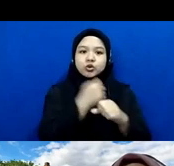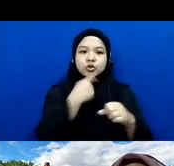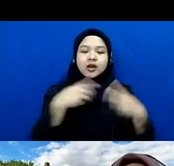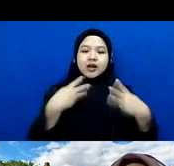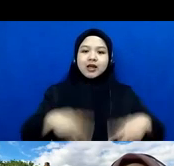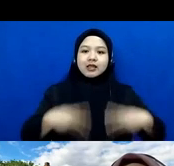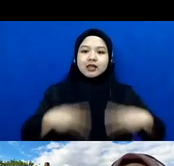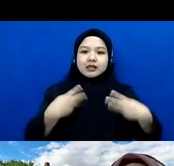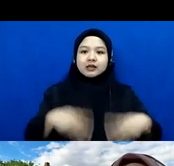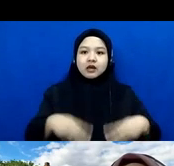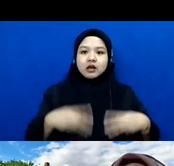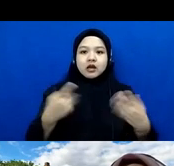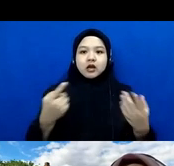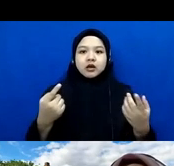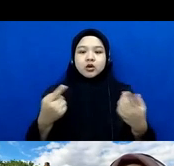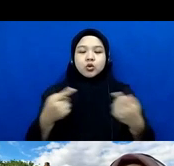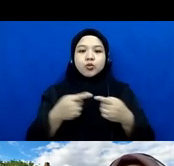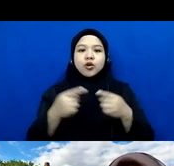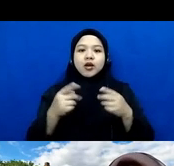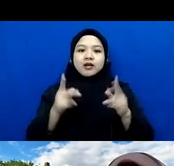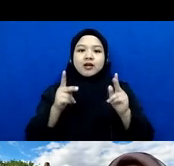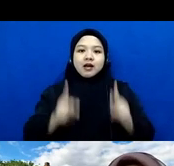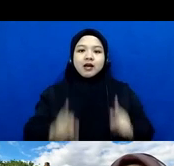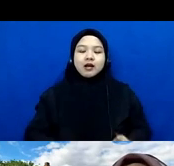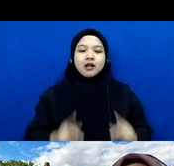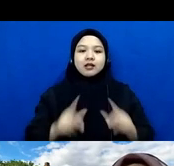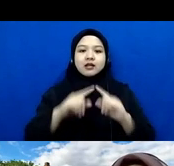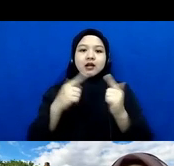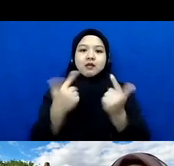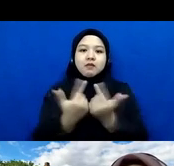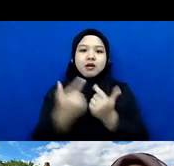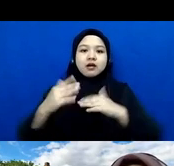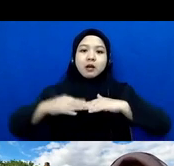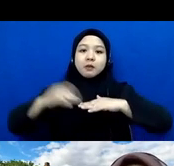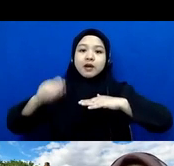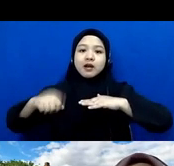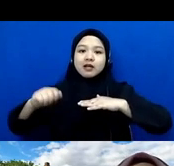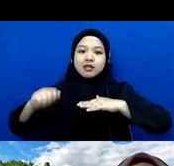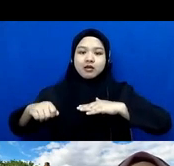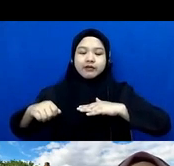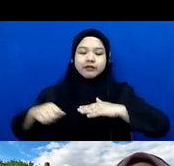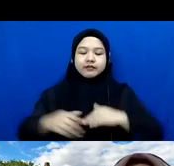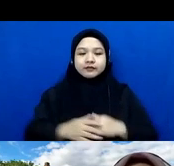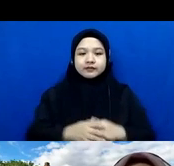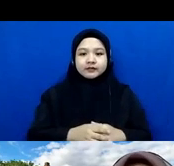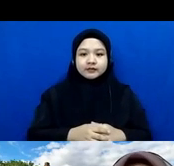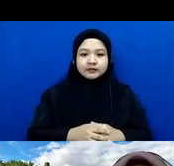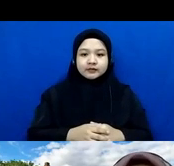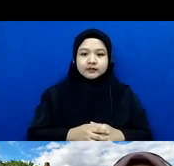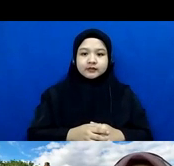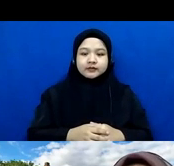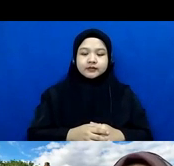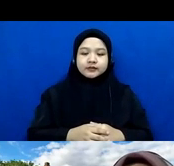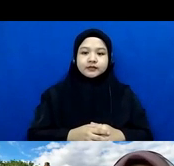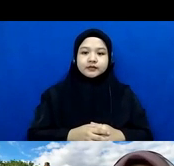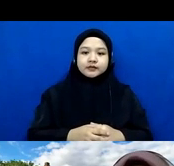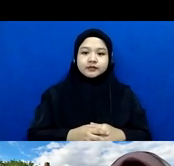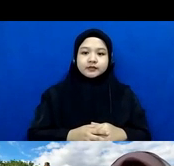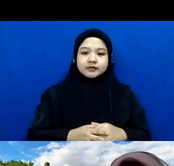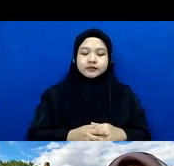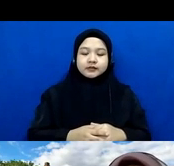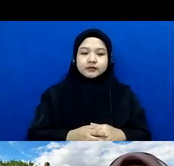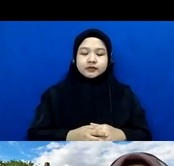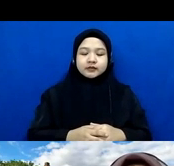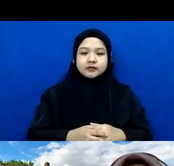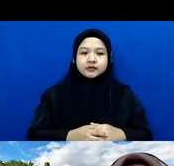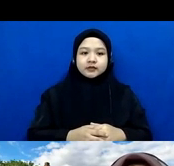yang berkaitan dengan karakter lembaga peradilan ya barangkali karena itu yang paling khusus saya rasa Nah teman-teman